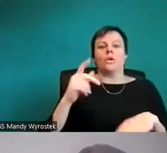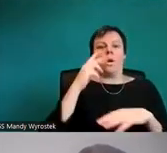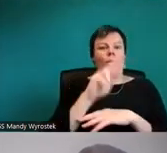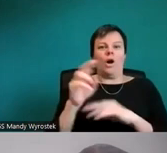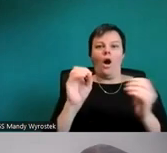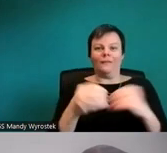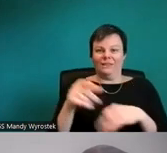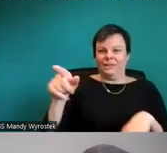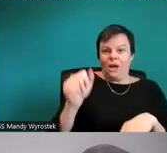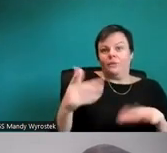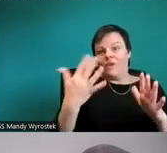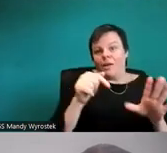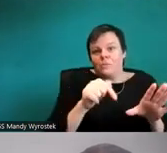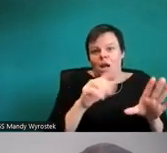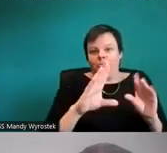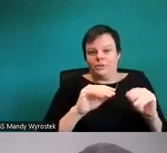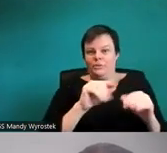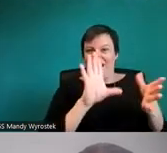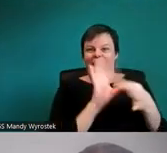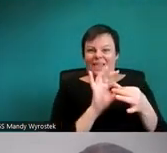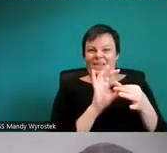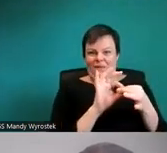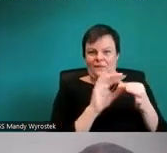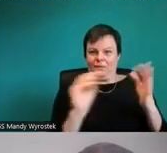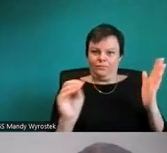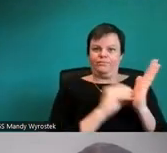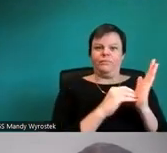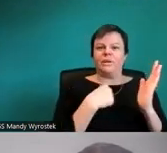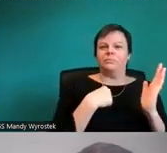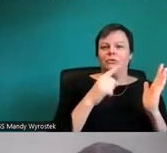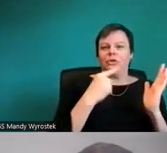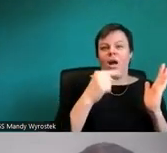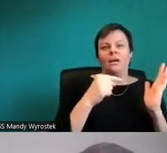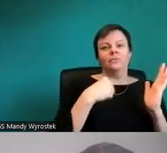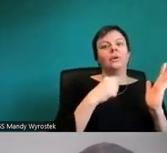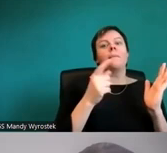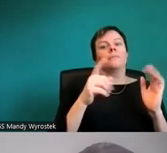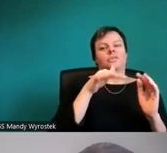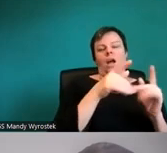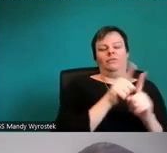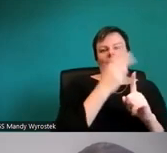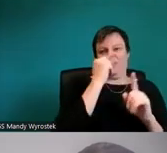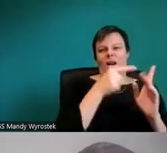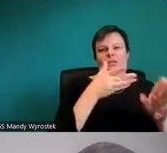ein sauberes PDF-UA zu erzeugen, das dann auch durch den PAC, den Pack, sauber durchläuft.